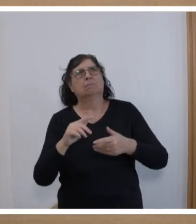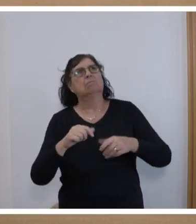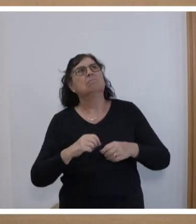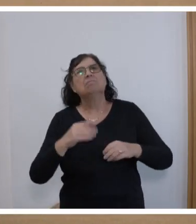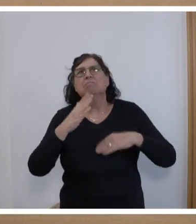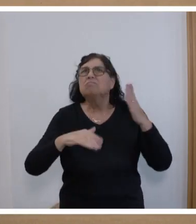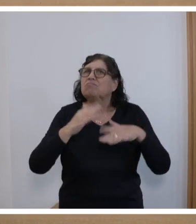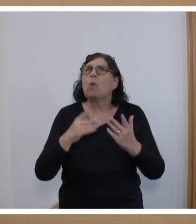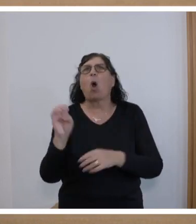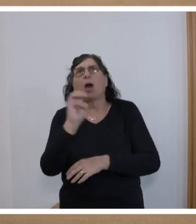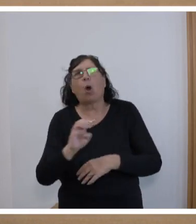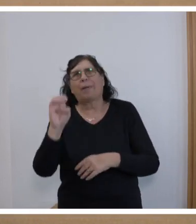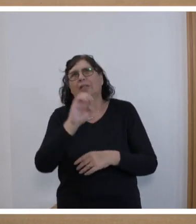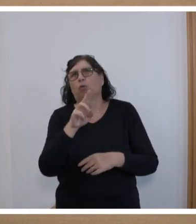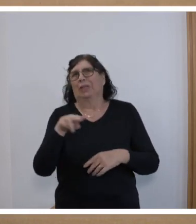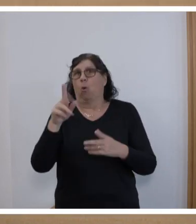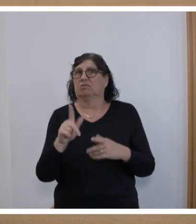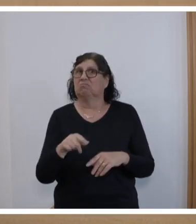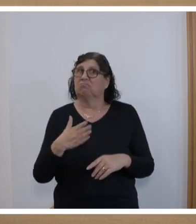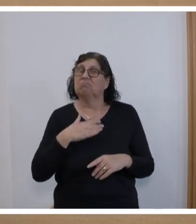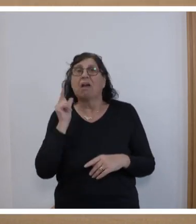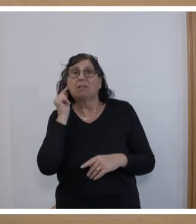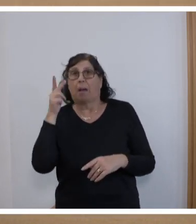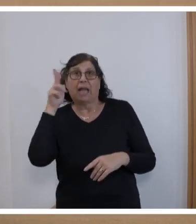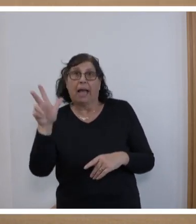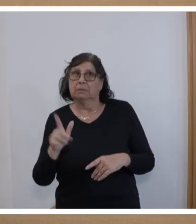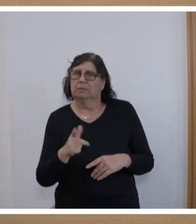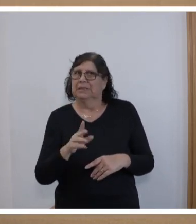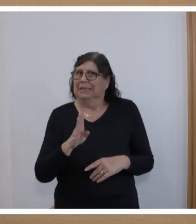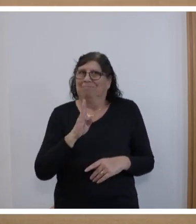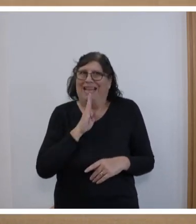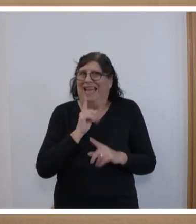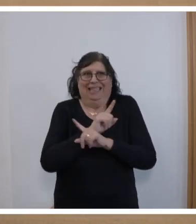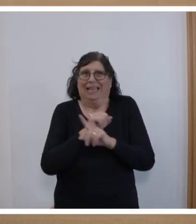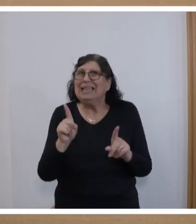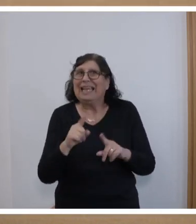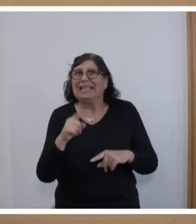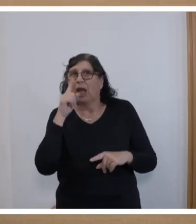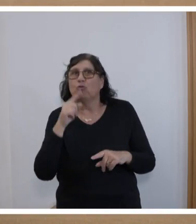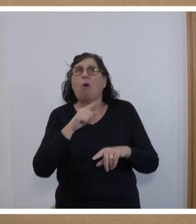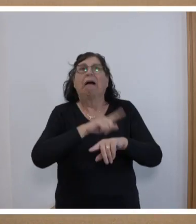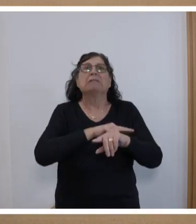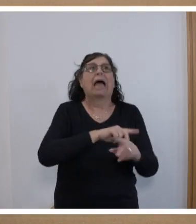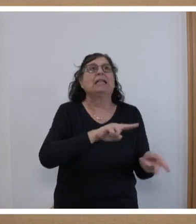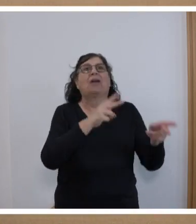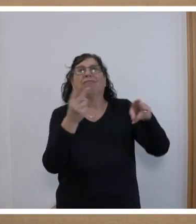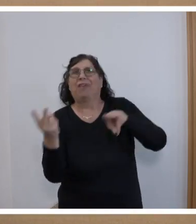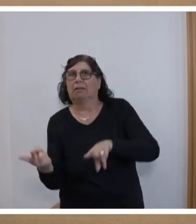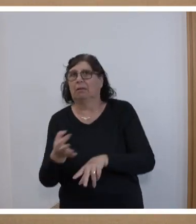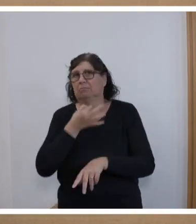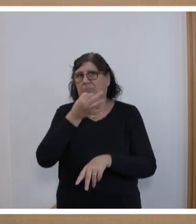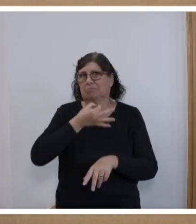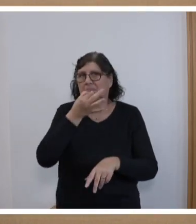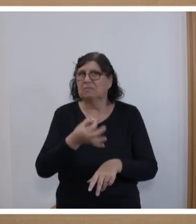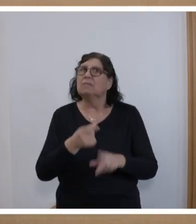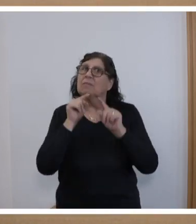Union. Und meine Damen und Herren, liebe Kolleginnen und Kollegen, da reicht es nicht nur, von der Zeitenwende zu sprechen. Entschlossen